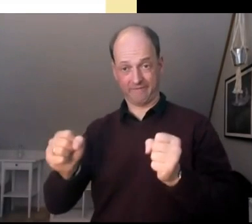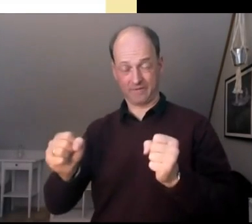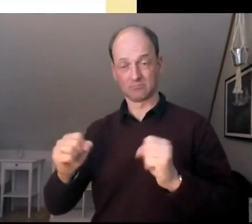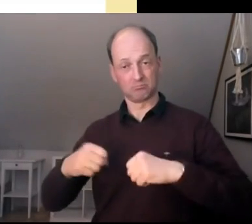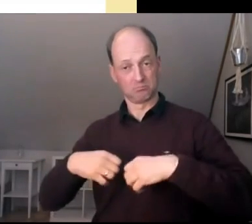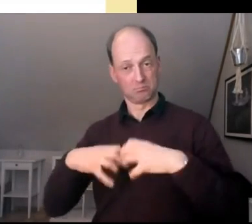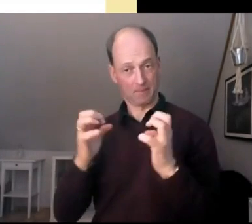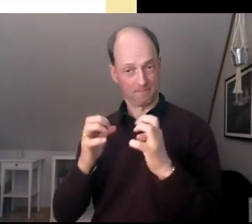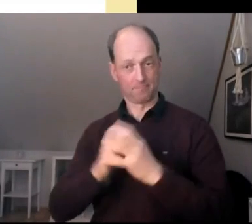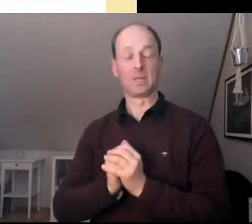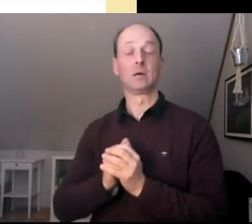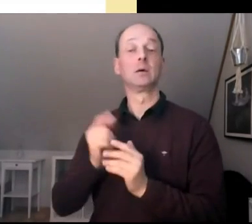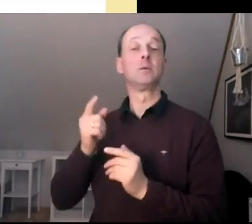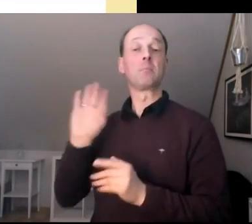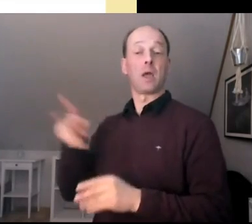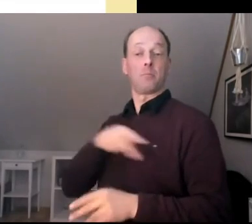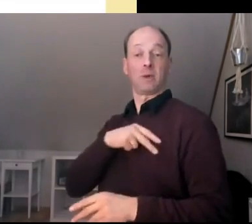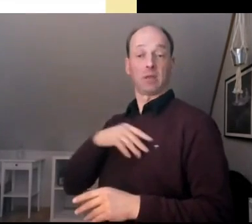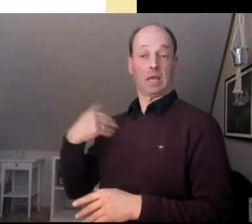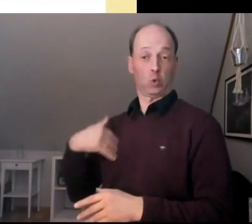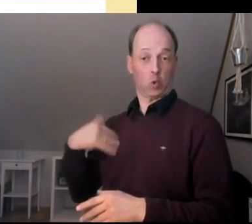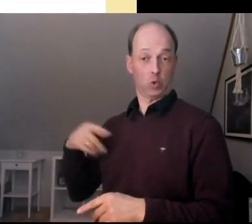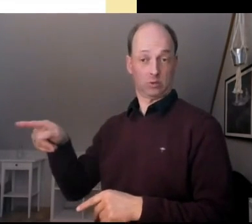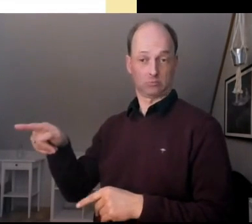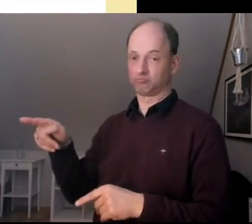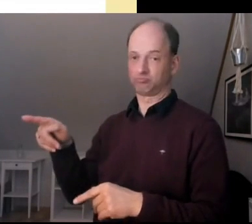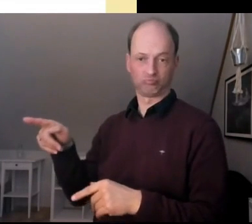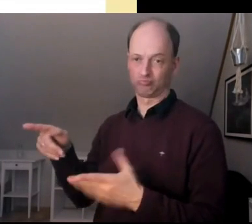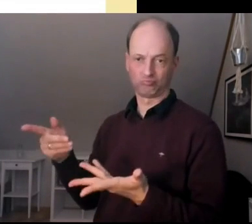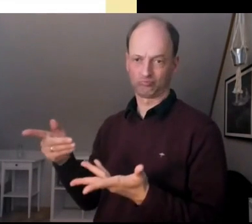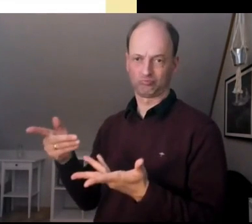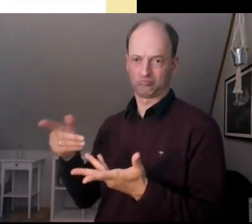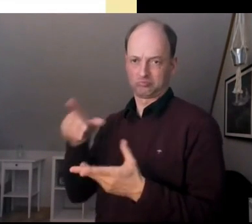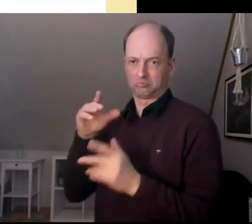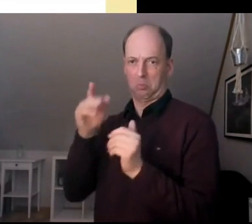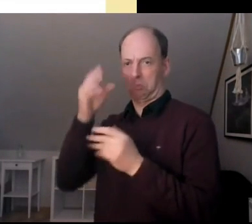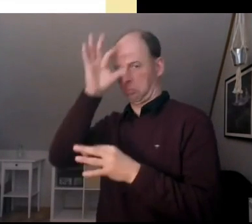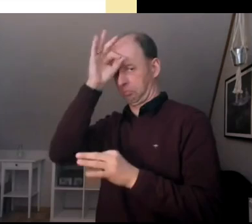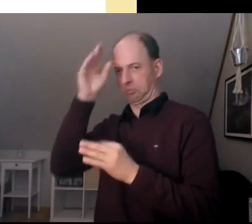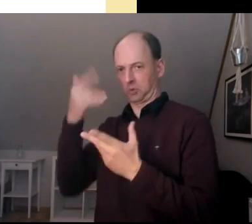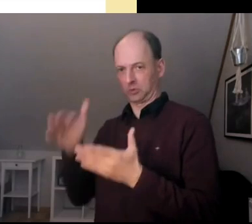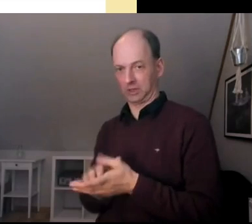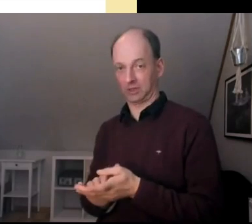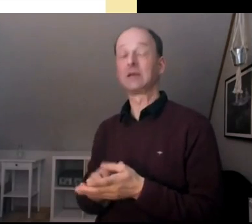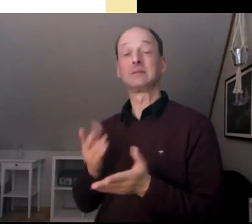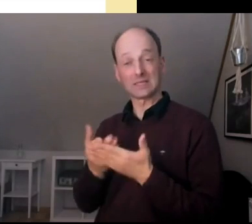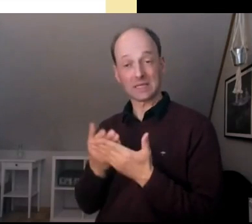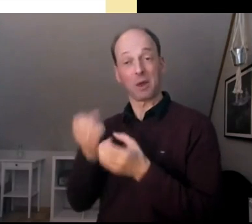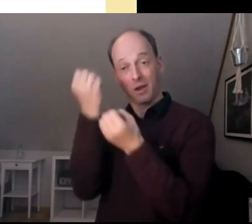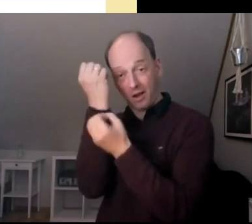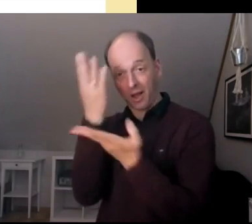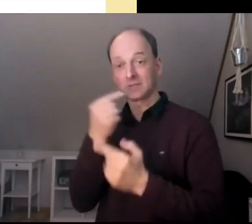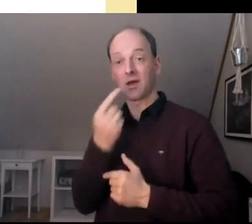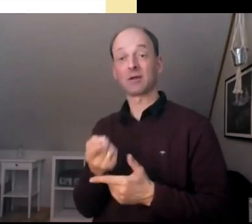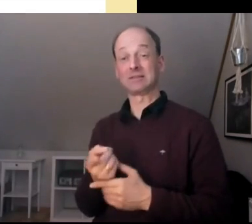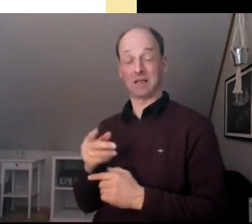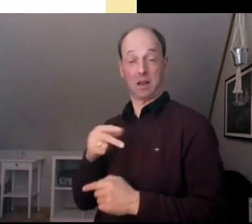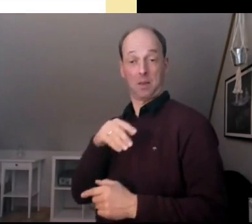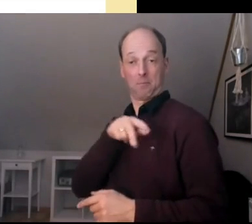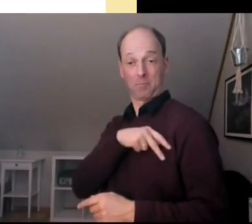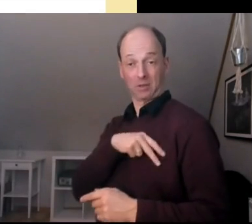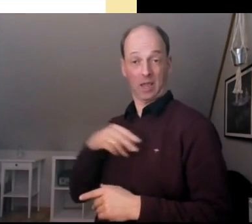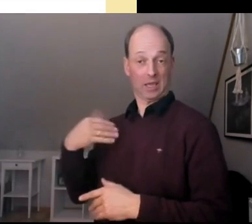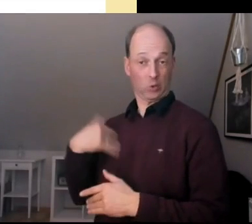Haar danach gekräht. Das heißt, ich kann ganz klar sagen, wir sind nicht von den Grünen gesponsert. Wir